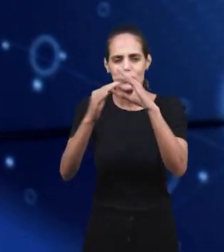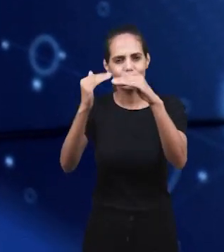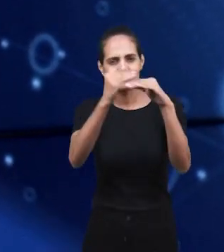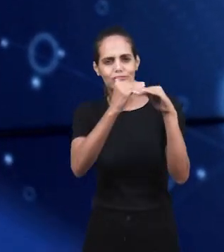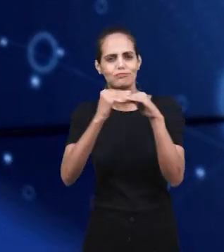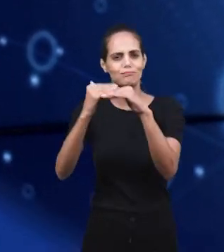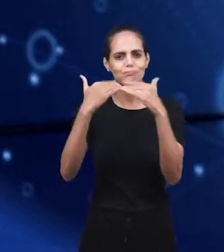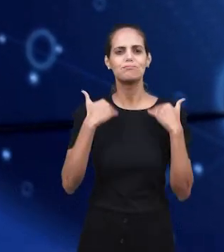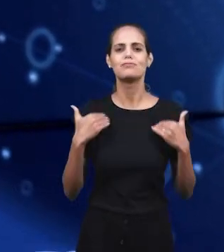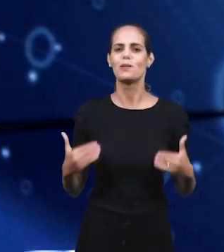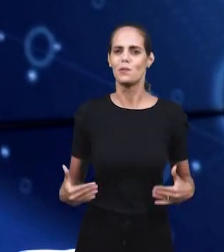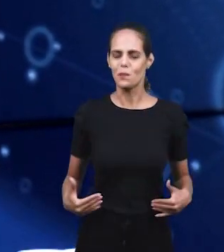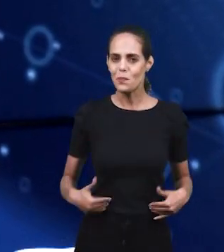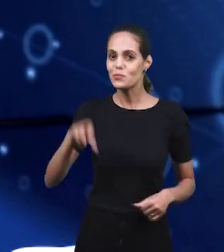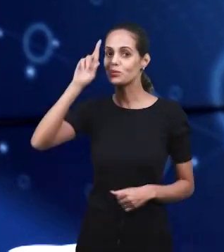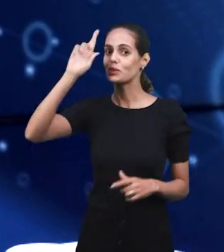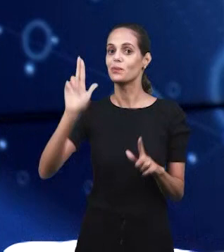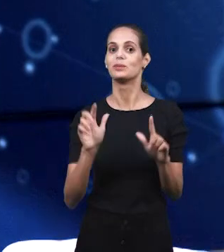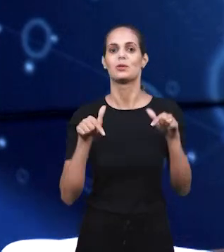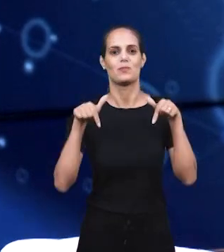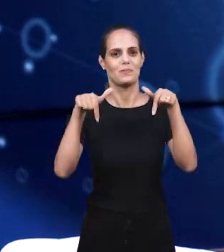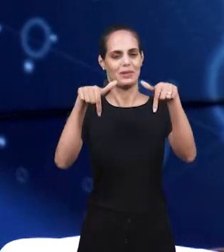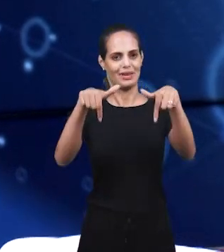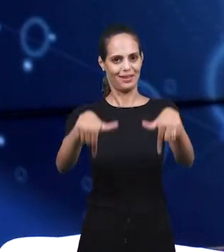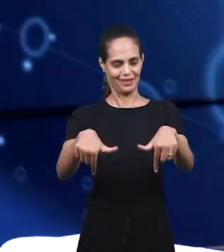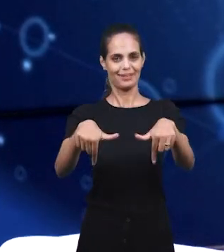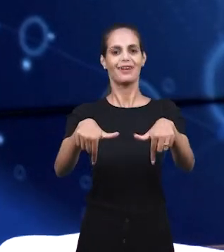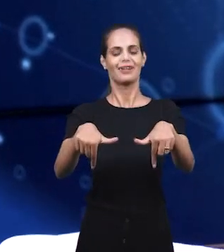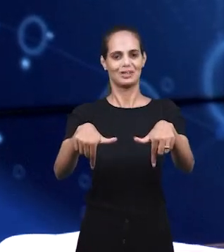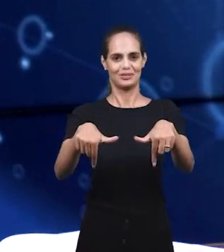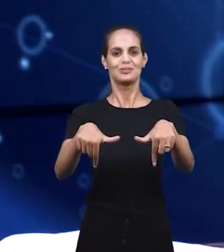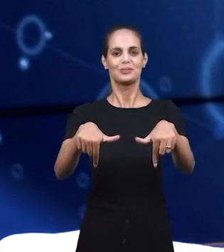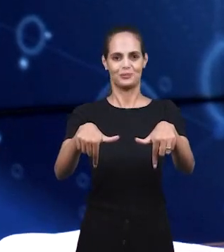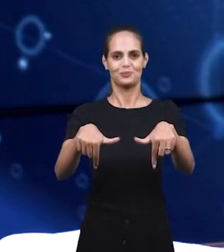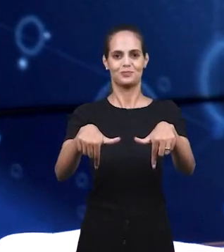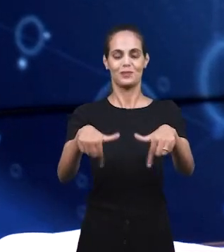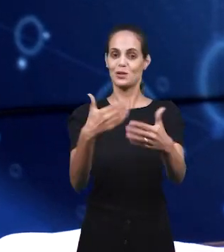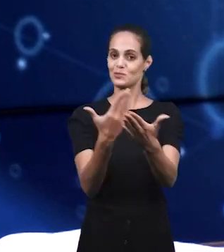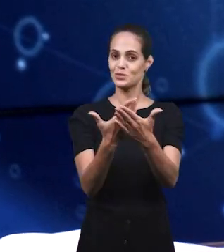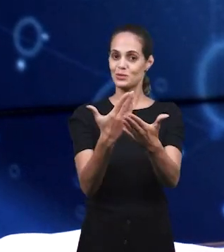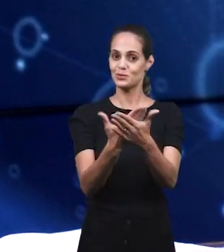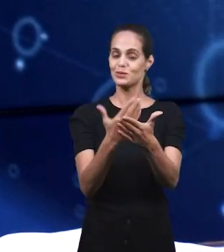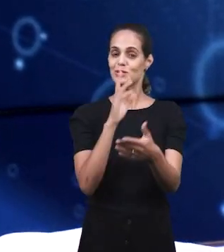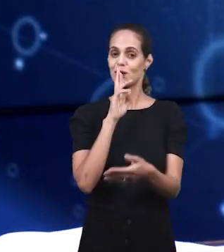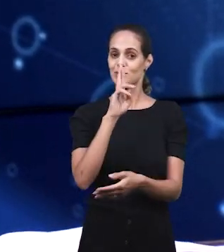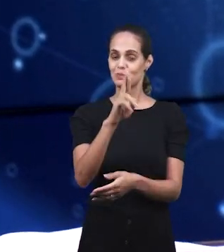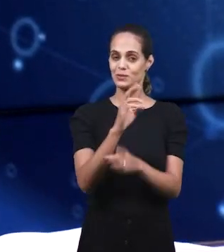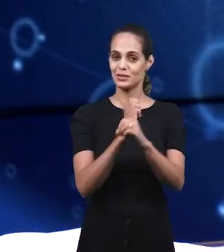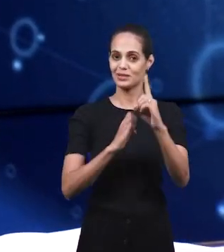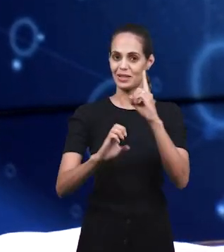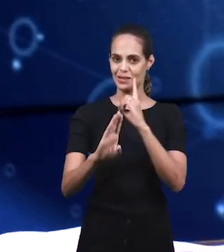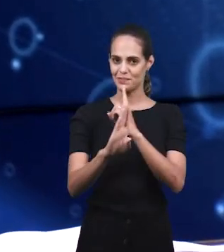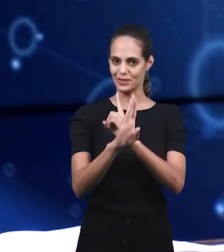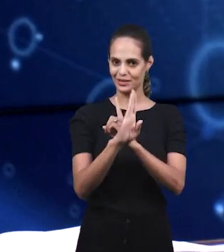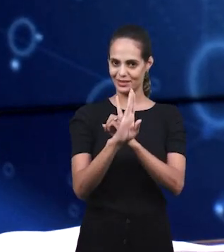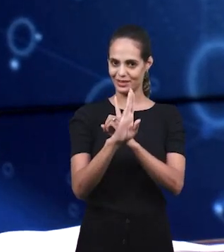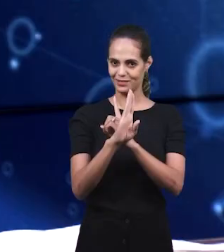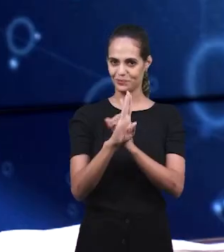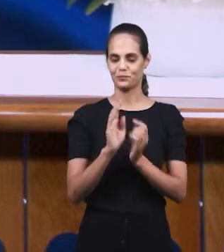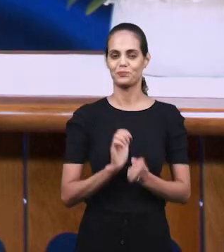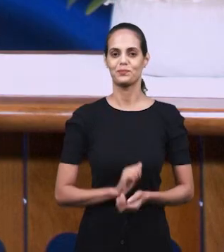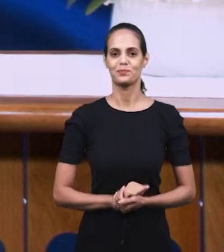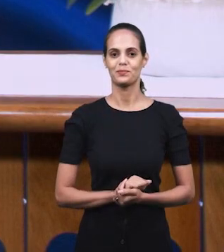чудесно, потому что ответы на вопросы оскарственной школы обогащают. Этих сестер.